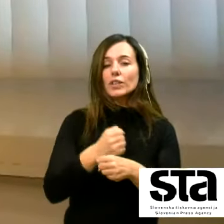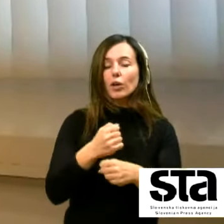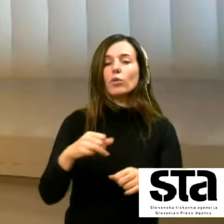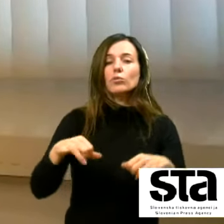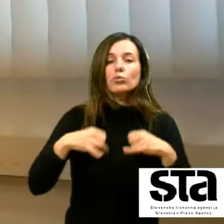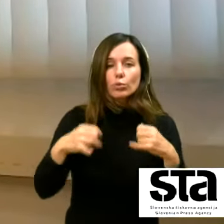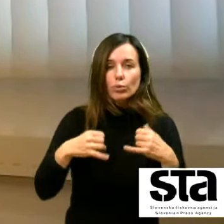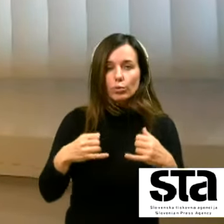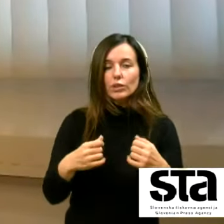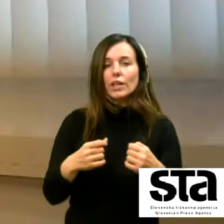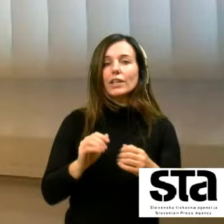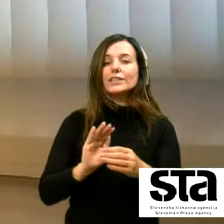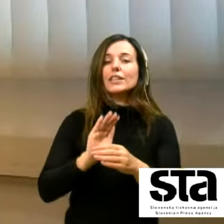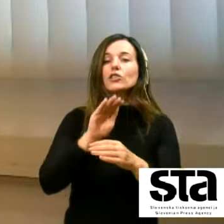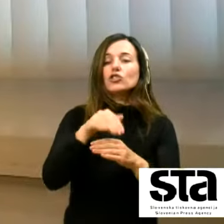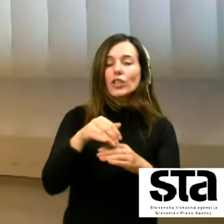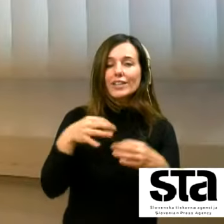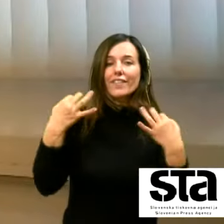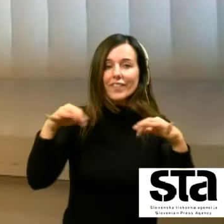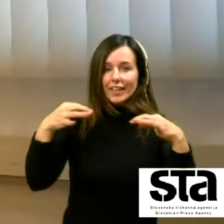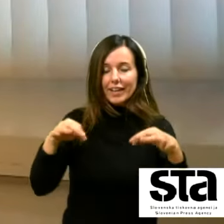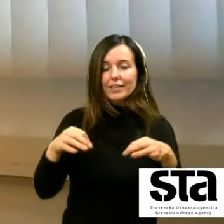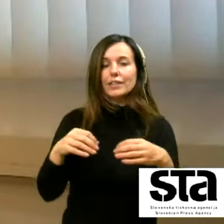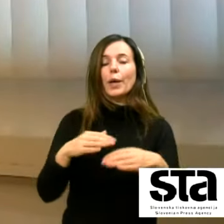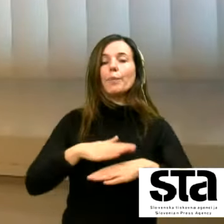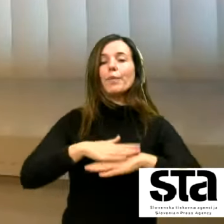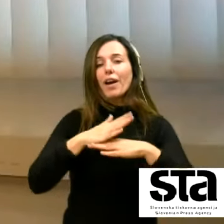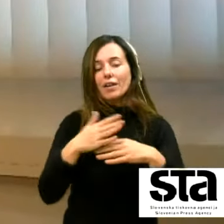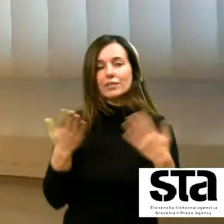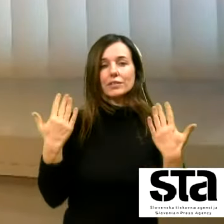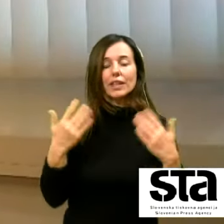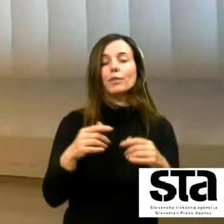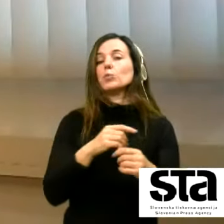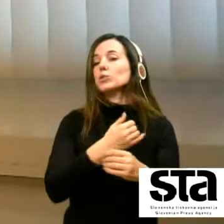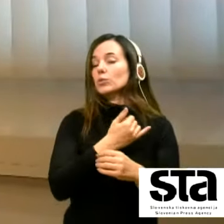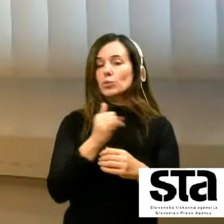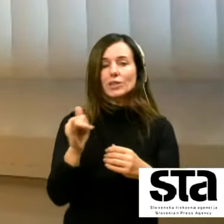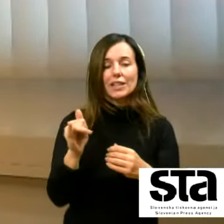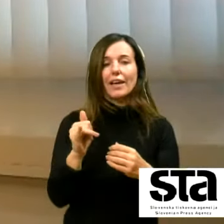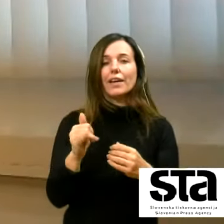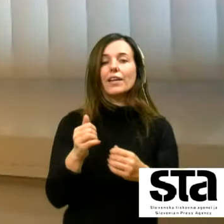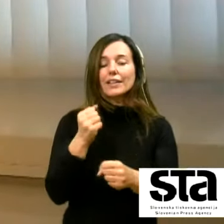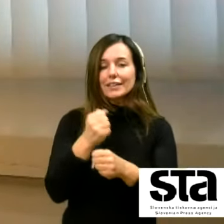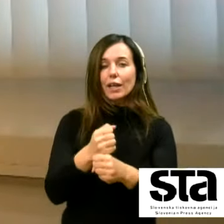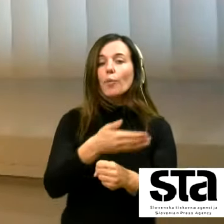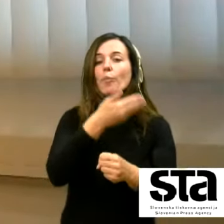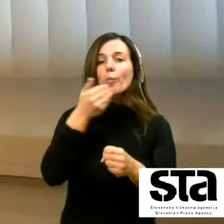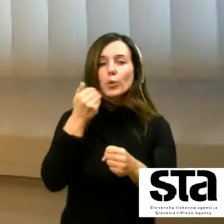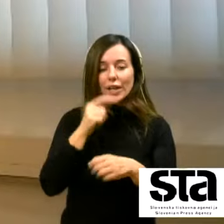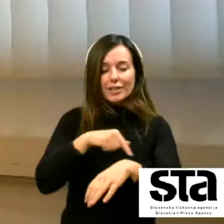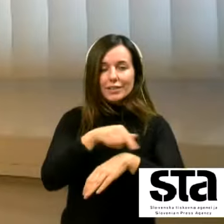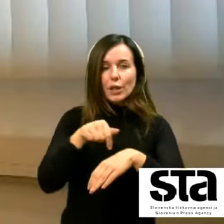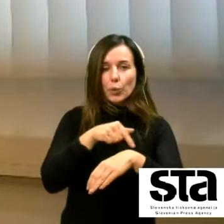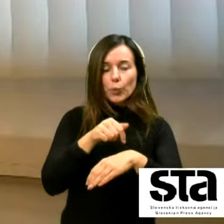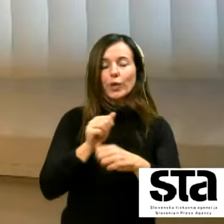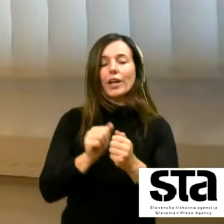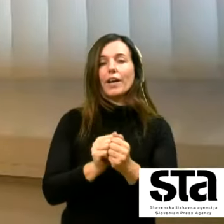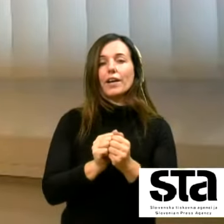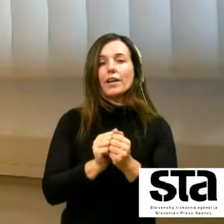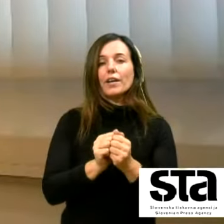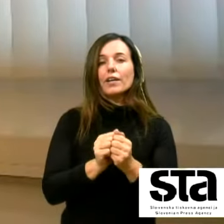spožrtovali za delo čez vikenda praznike da ne rečem seveda v vseh pa podanskih urah in